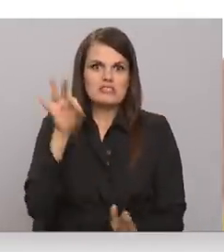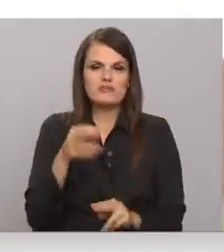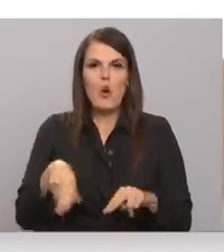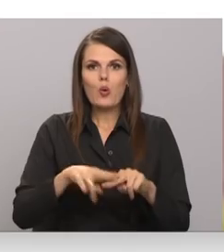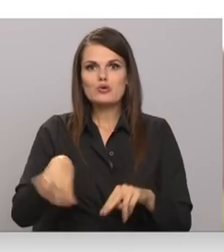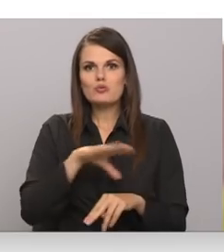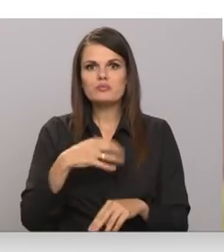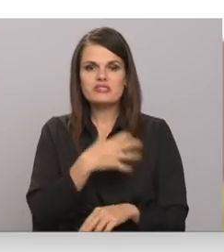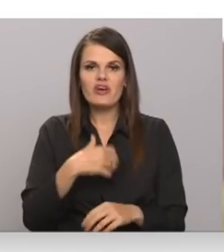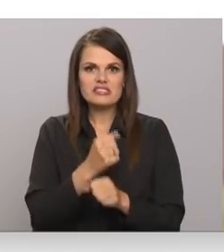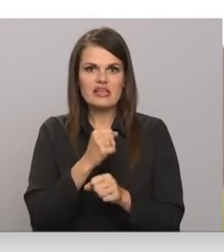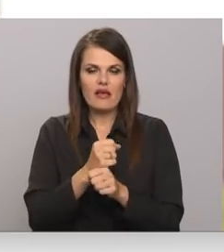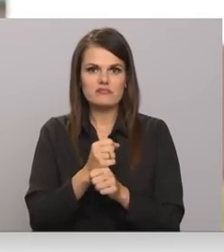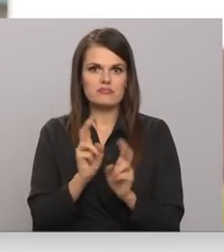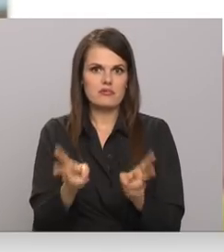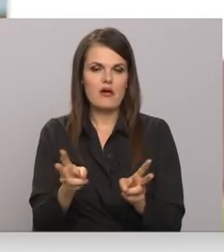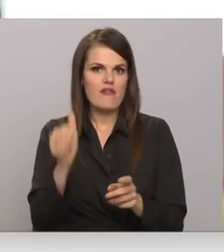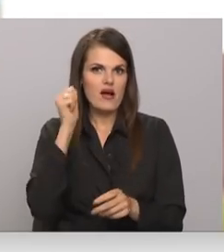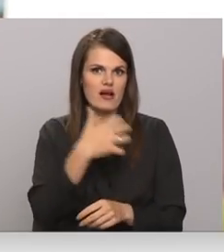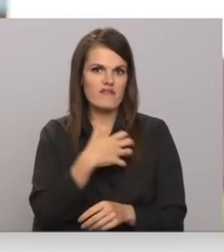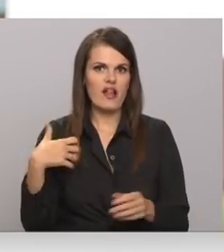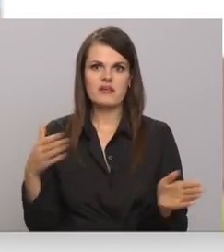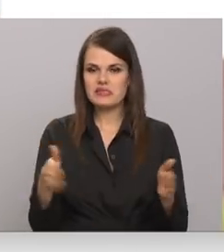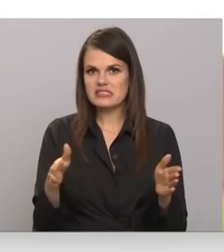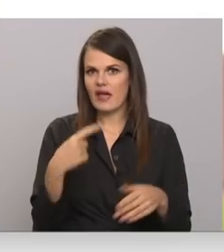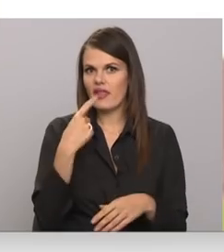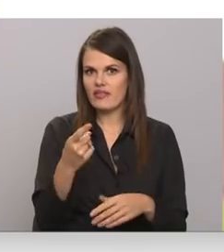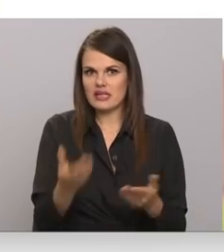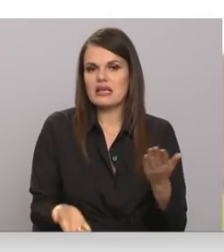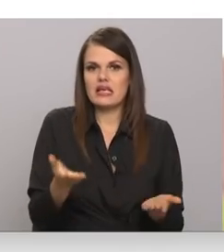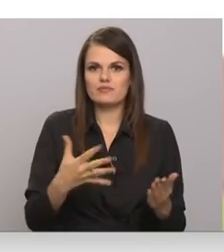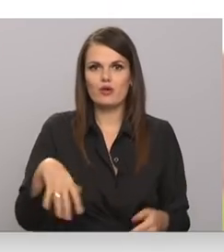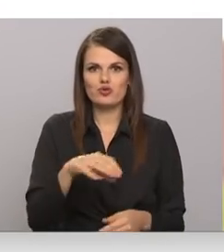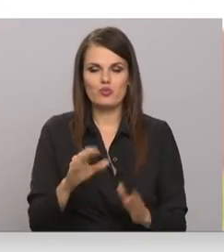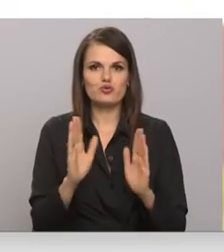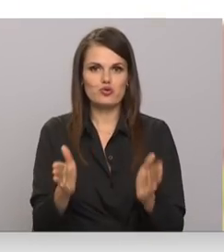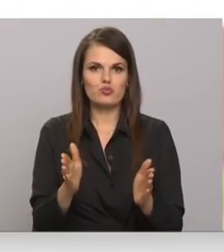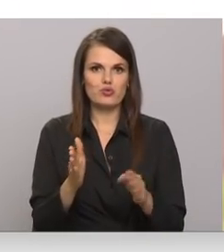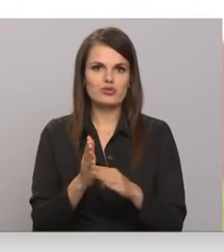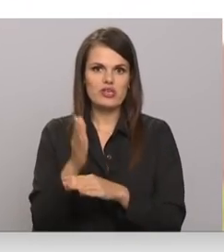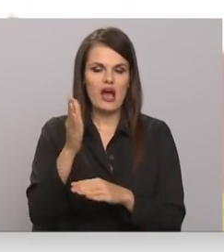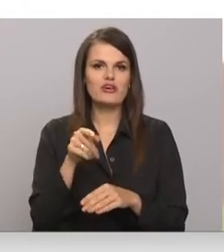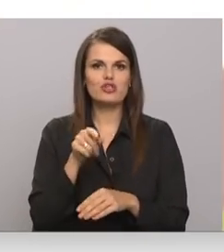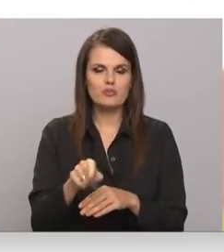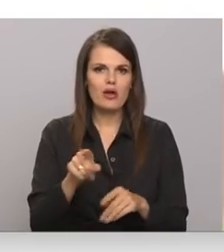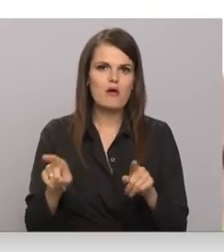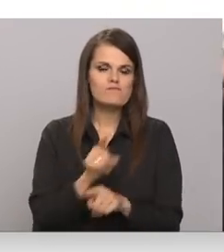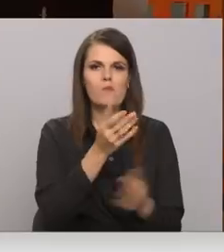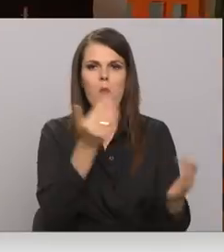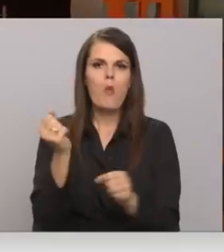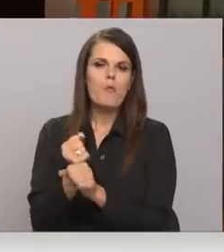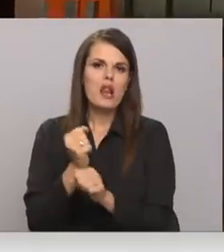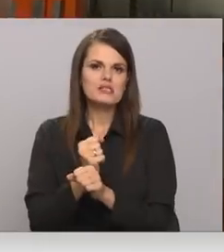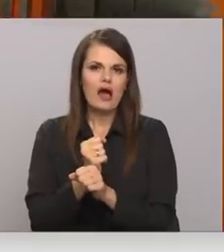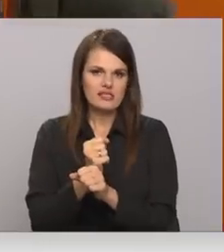vakar valdības sēdē tika iezīmēts, proti iespējams, ka mums būs jāvēršās pie šī mobilizācijas risinājuma.